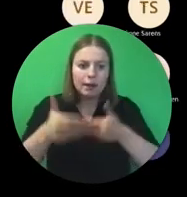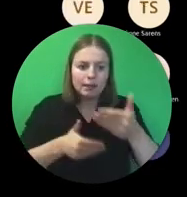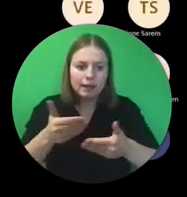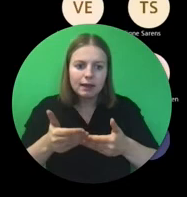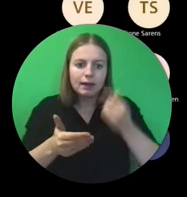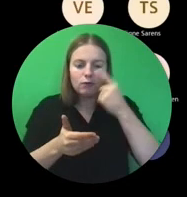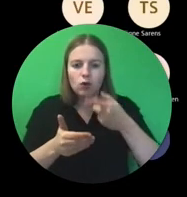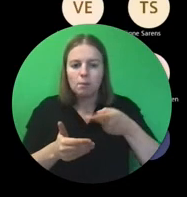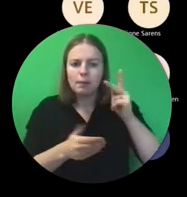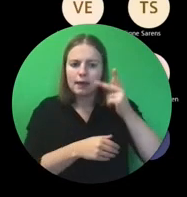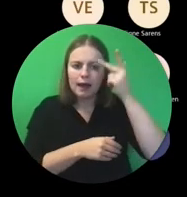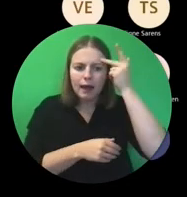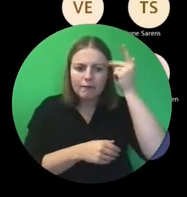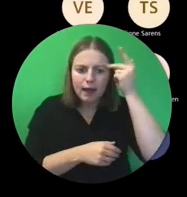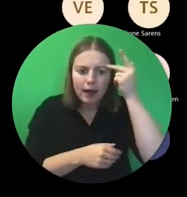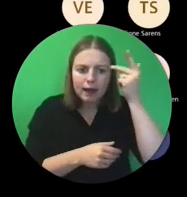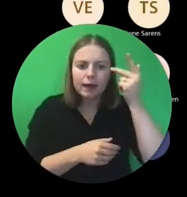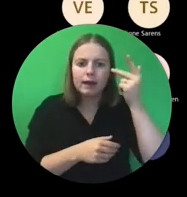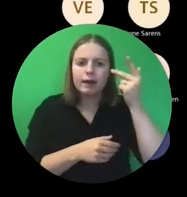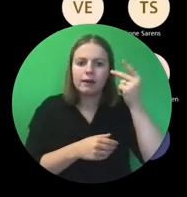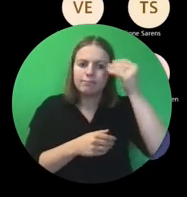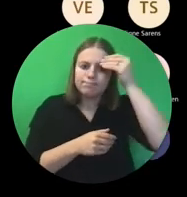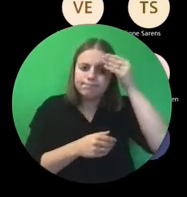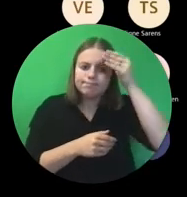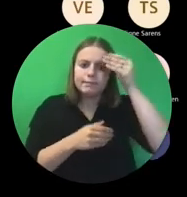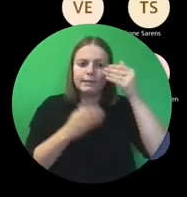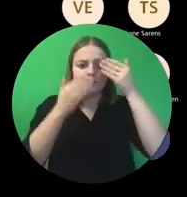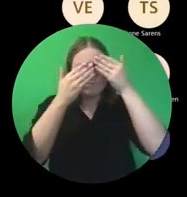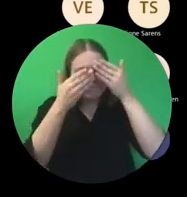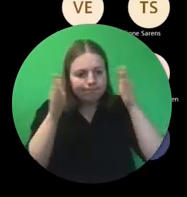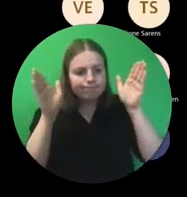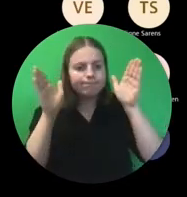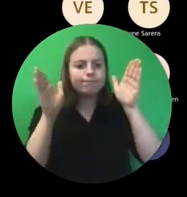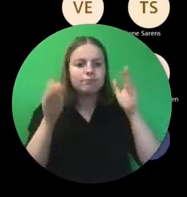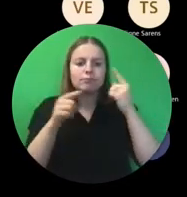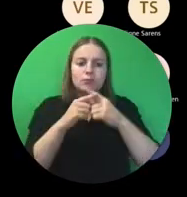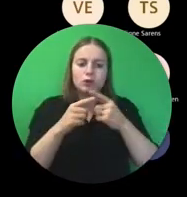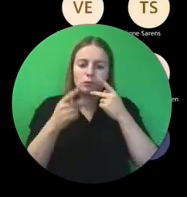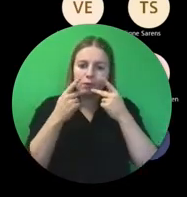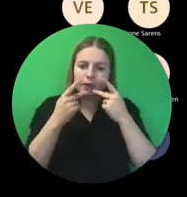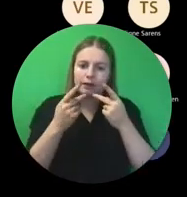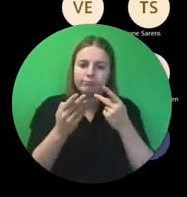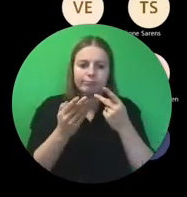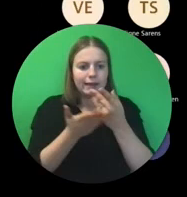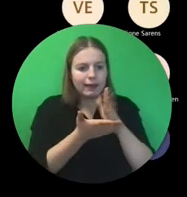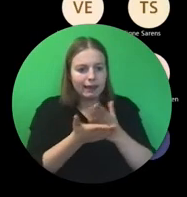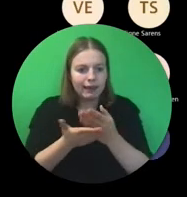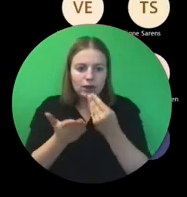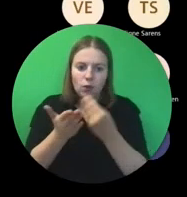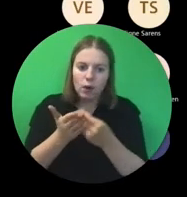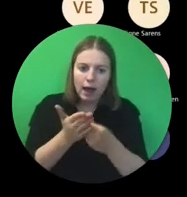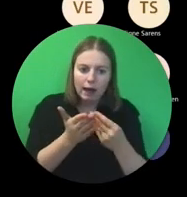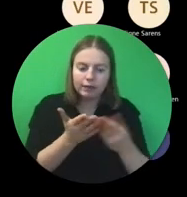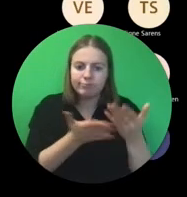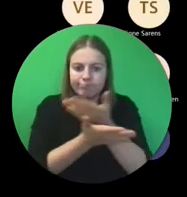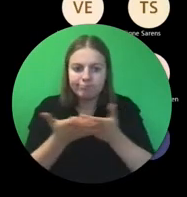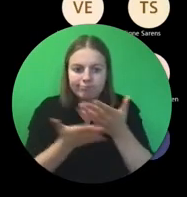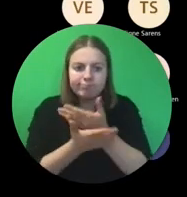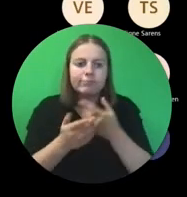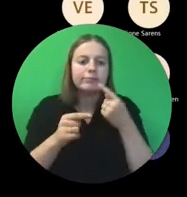meer ervaring, naar een open geest en om blijven in te zetten op de gedeelde waarden en Europees burgerschap.